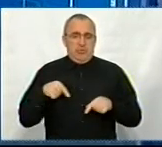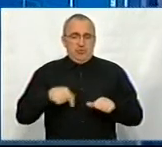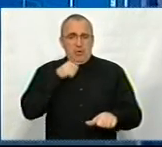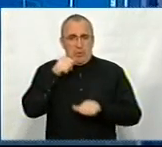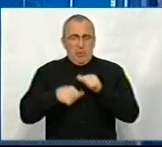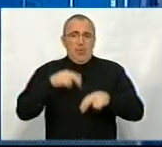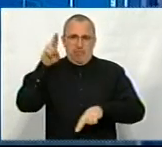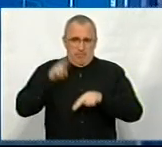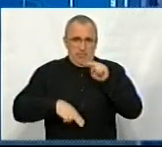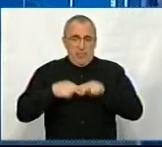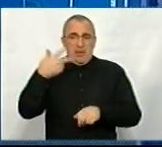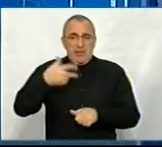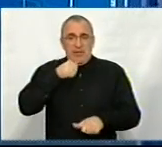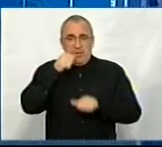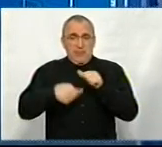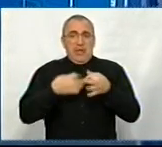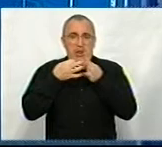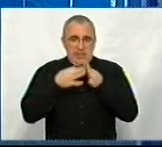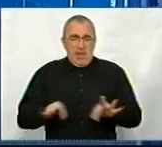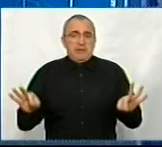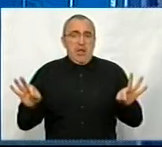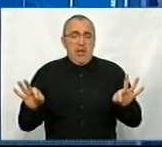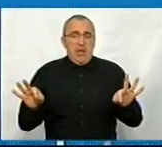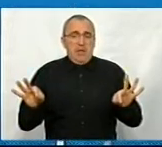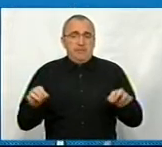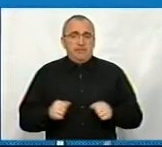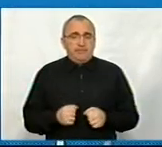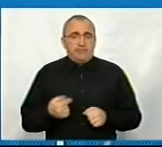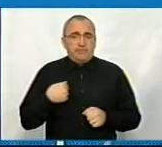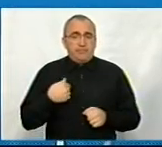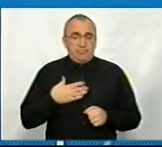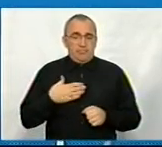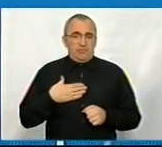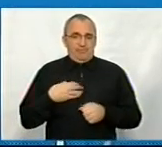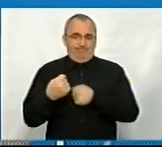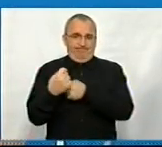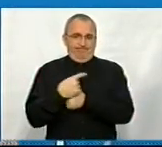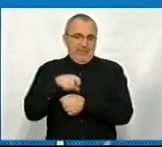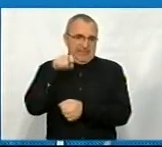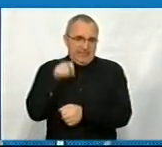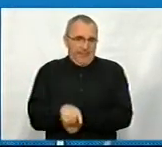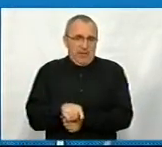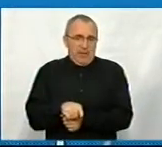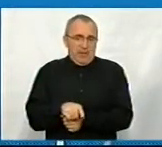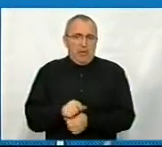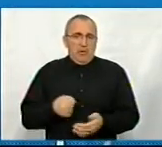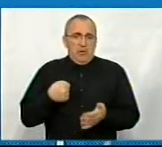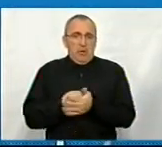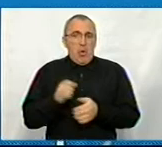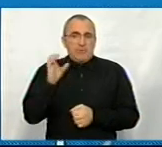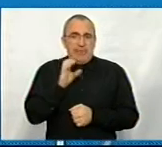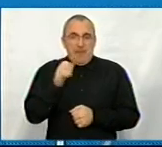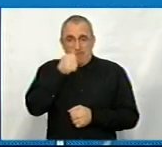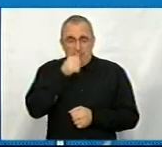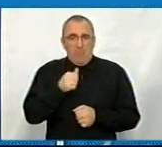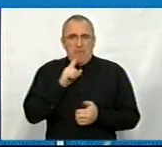добудуватися, у нас 30-та річниця Незалежності, і я собі поставив такі завдання, до серпня місяця вона